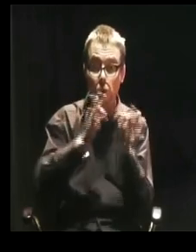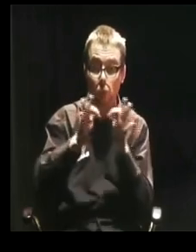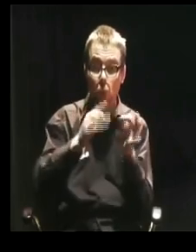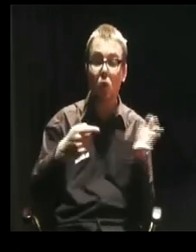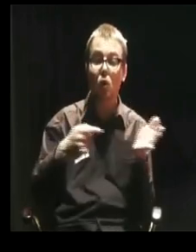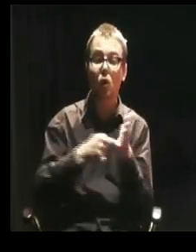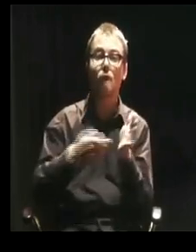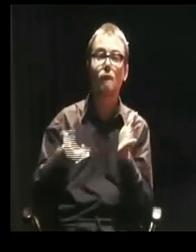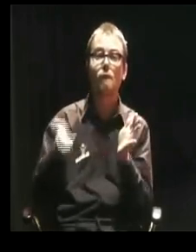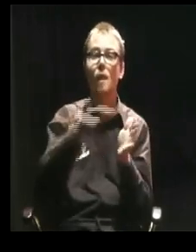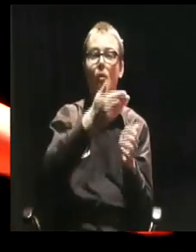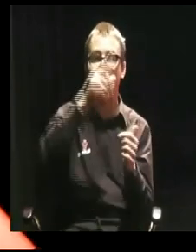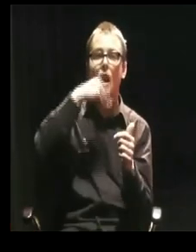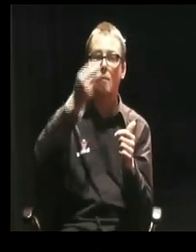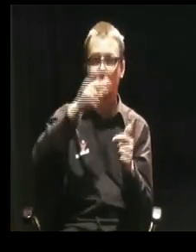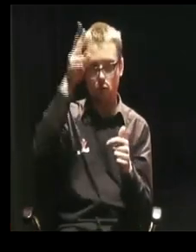historycznymi. Dzięki.